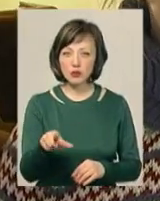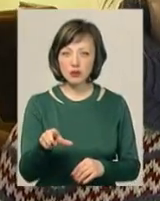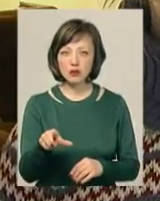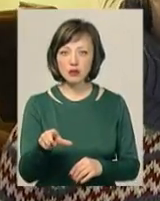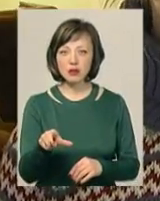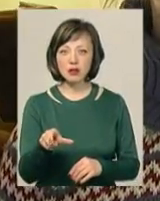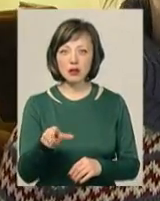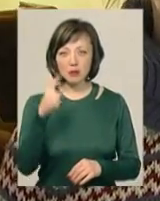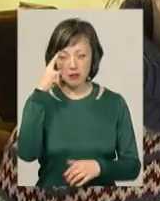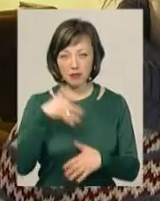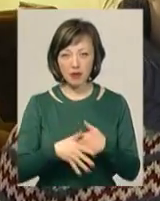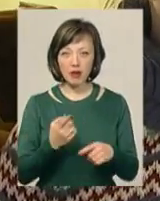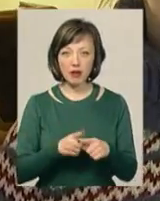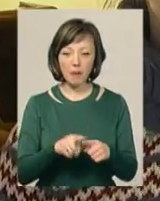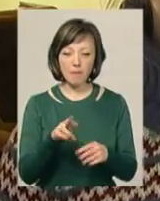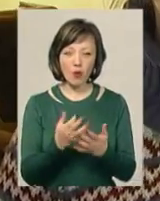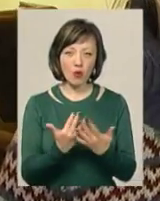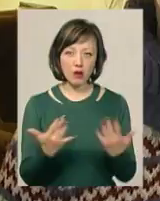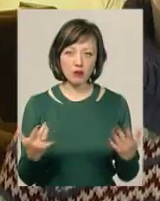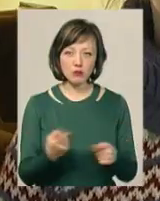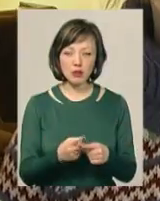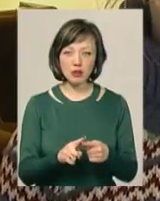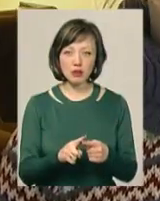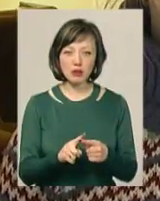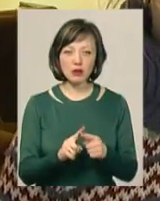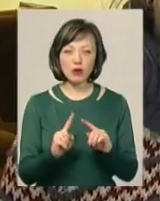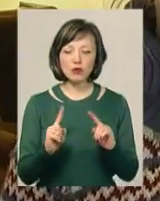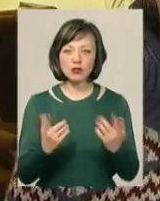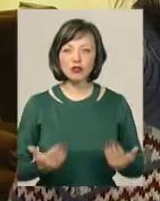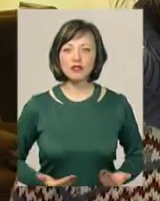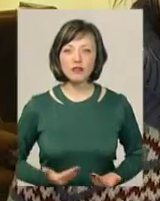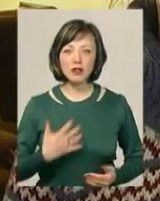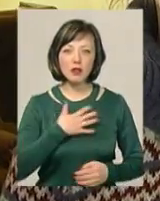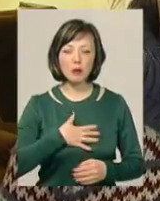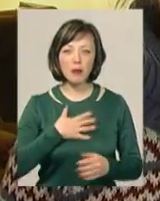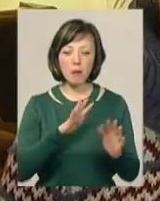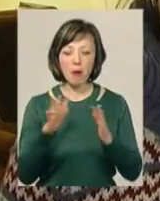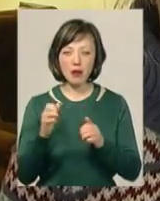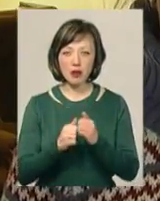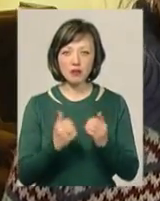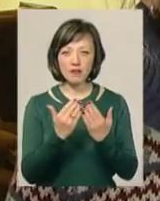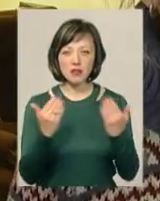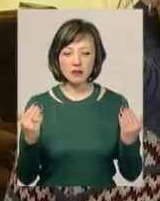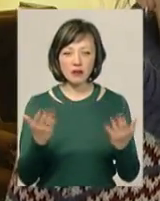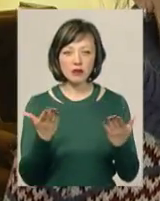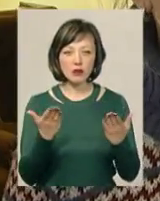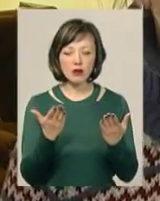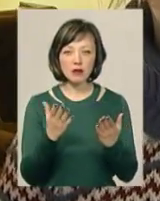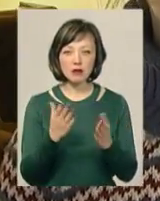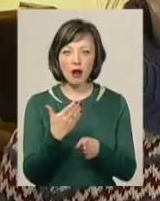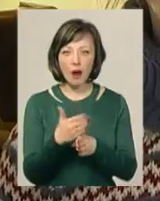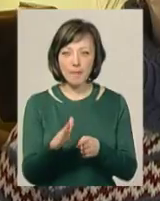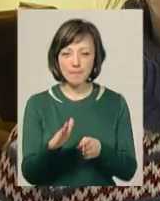цього по-різному, і це дуже такі живі і трепетні моменти для кожного. І ця виставка – одна з тих капель, які